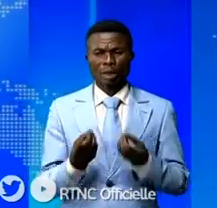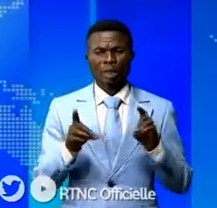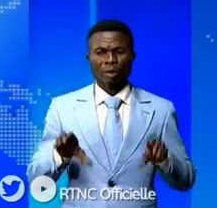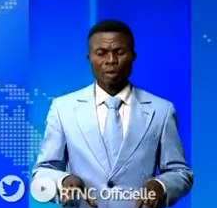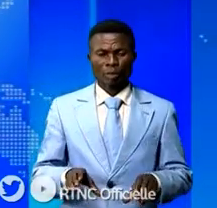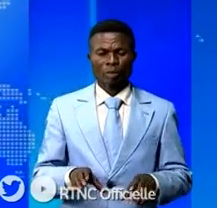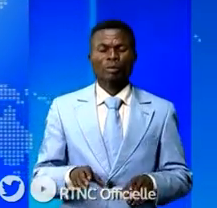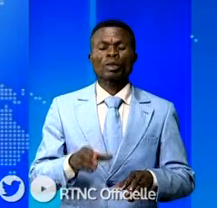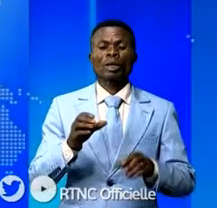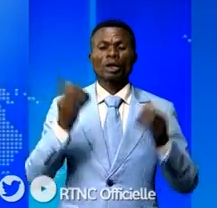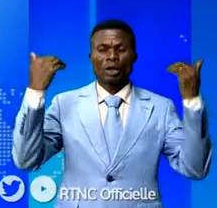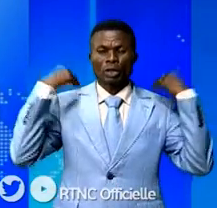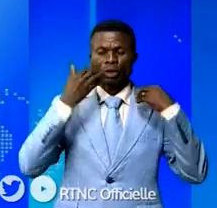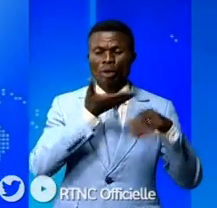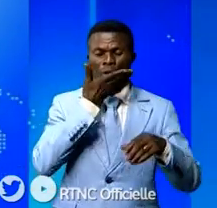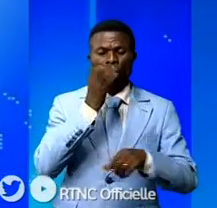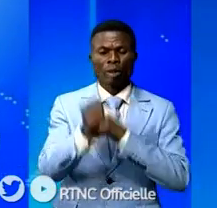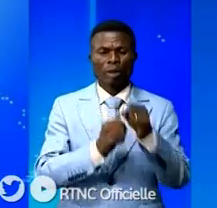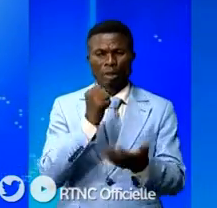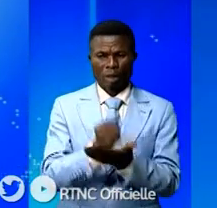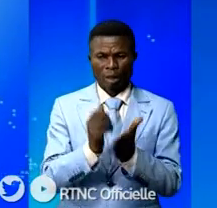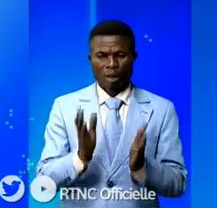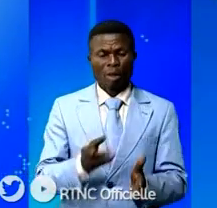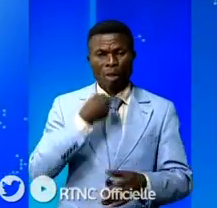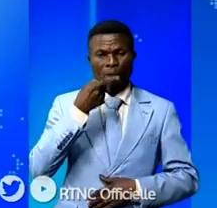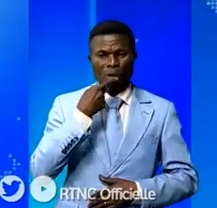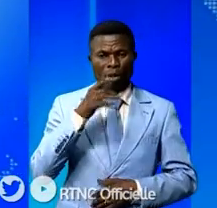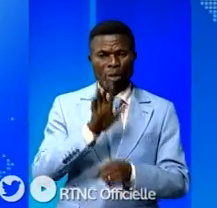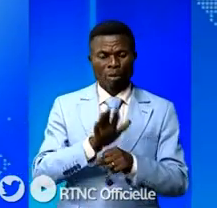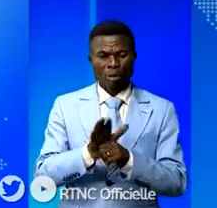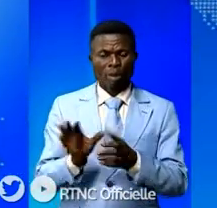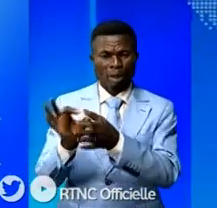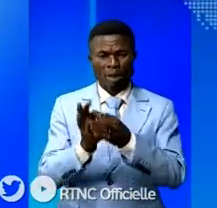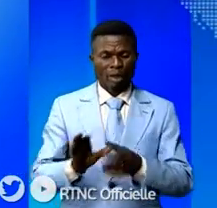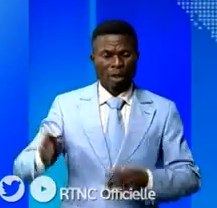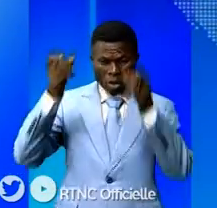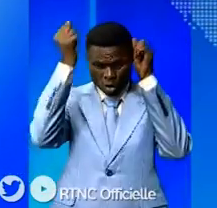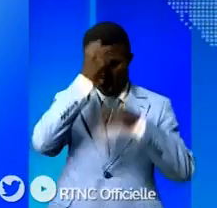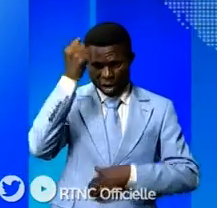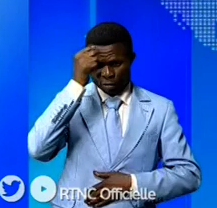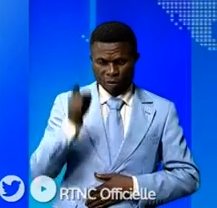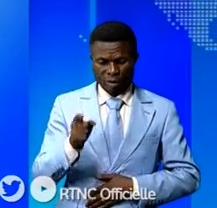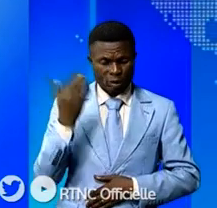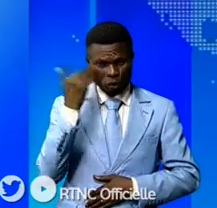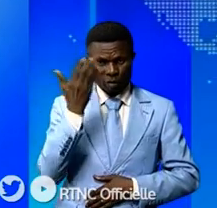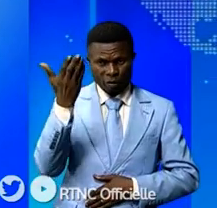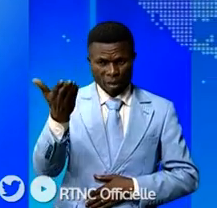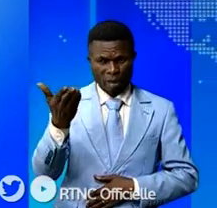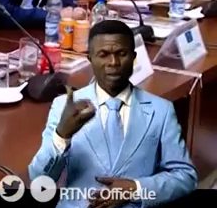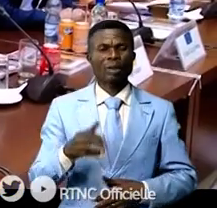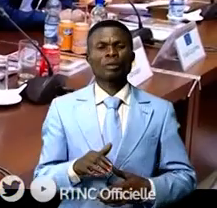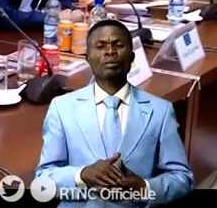Congo. Le doyen d'âge du corps diplomatique nous fait le point depuis l'Union africaine. Au micro de nos reporters suivis.